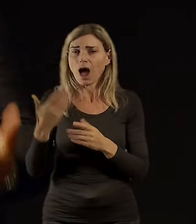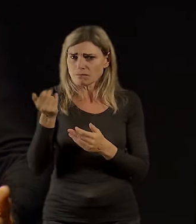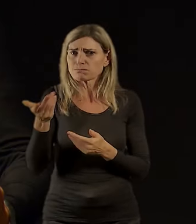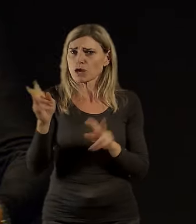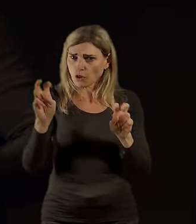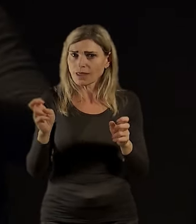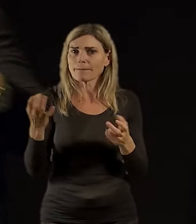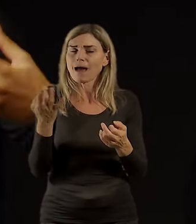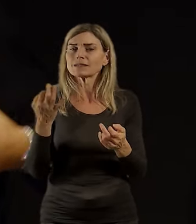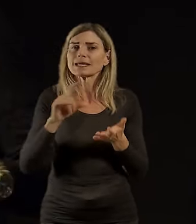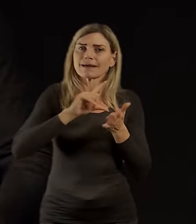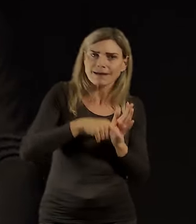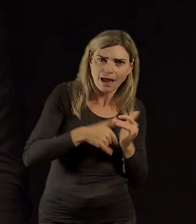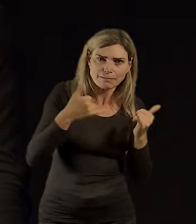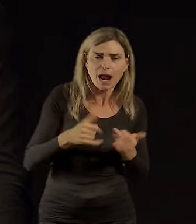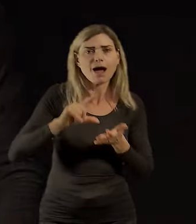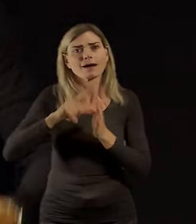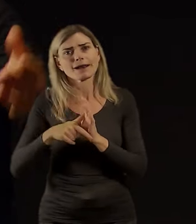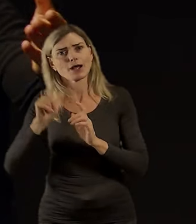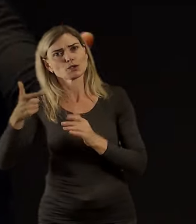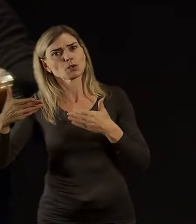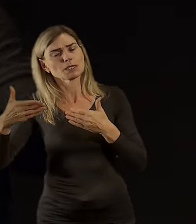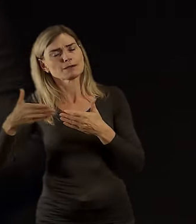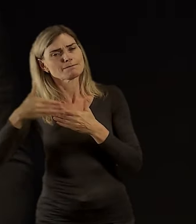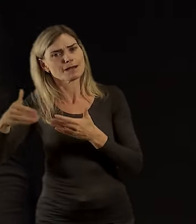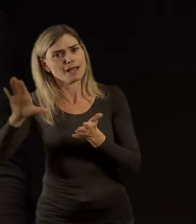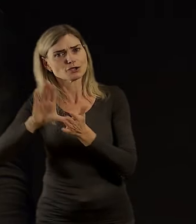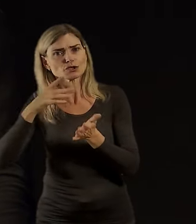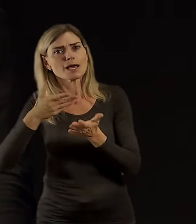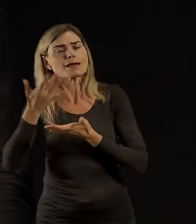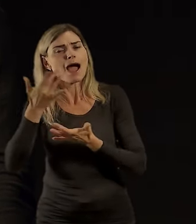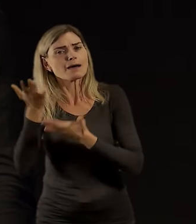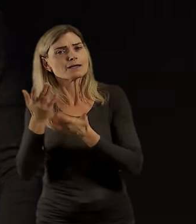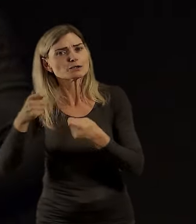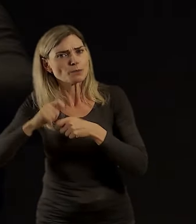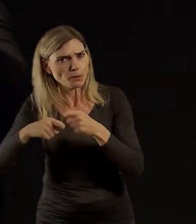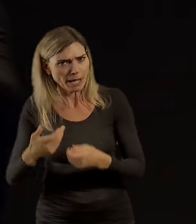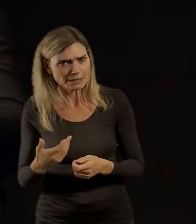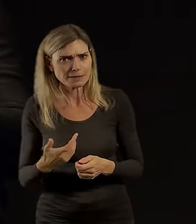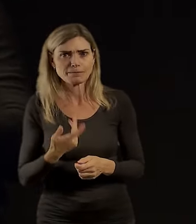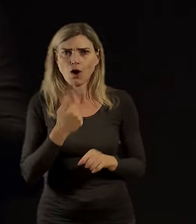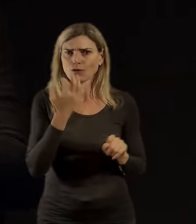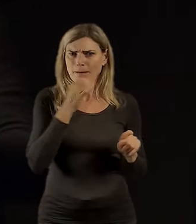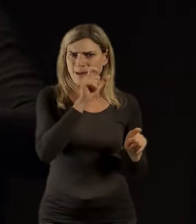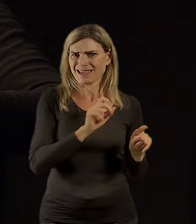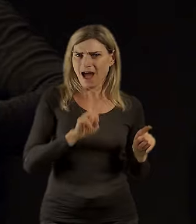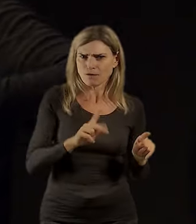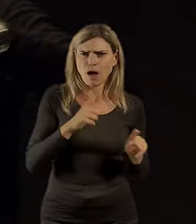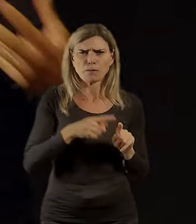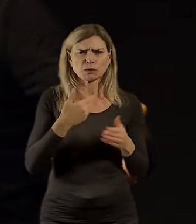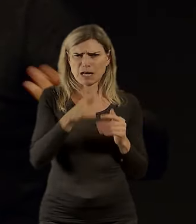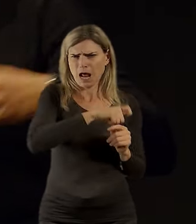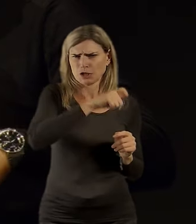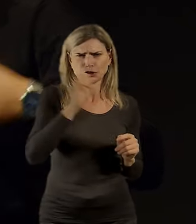středočeského kraji, vlastně toho metropolitního regionu. Během prezentace Zdaňky Havlové a kolegu a kolegy, jsme tady slyšeli vlastně několikrát, že